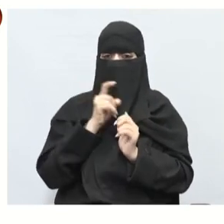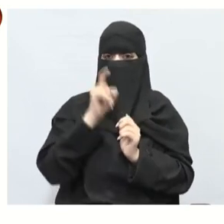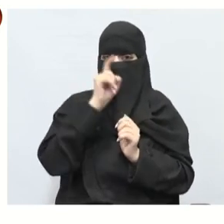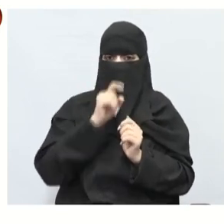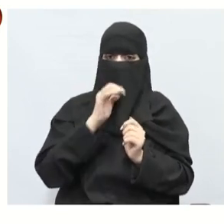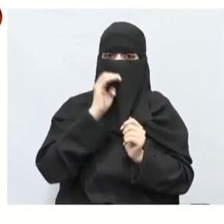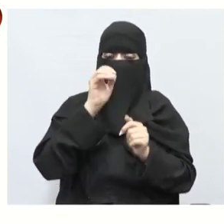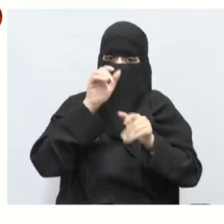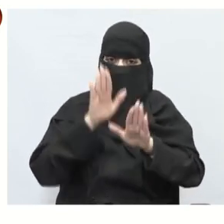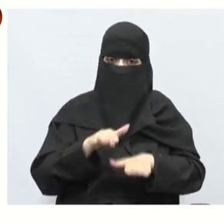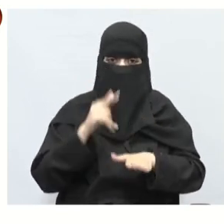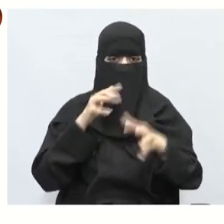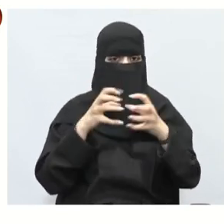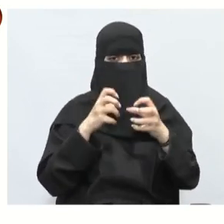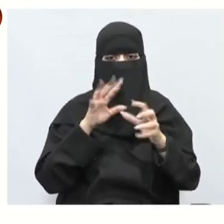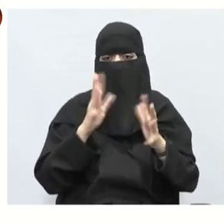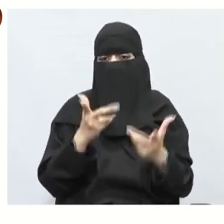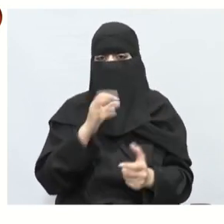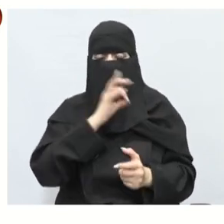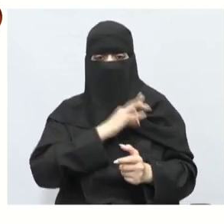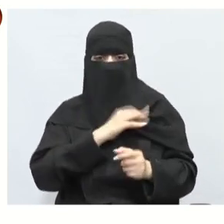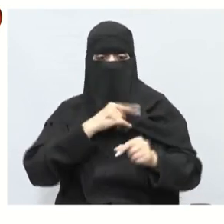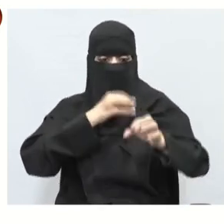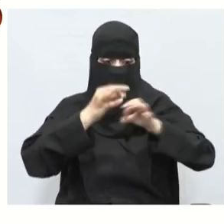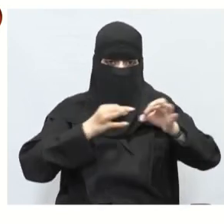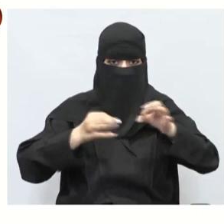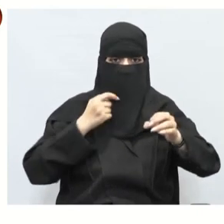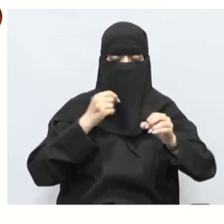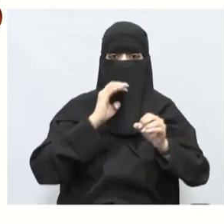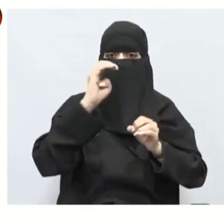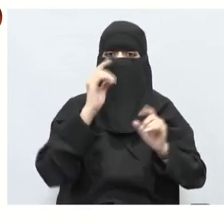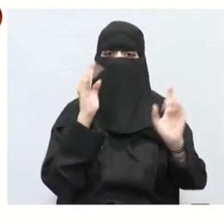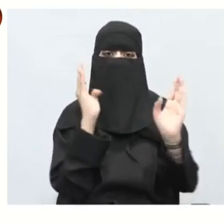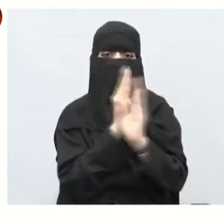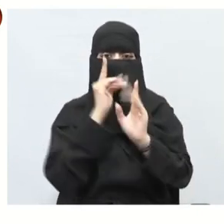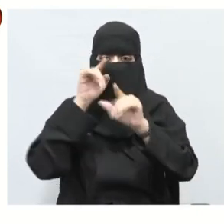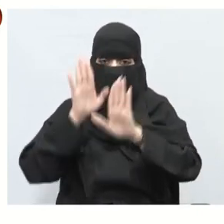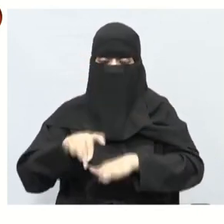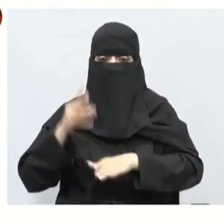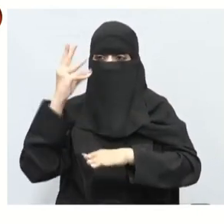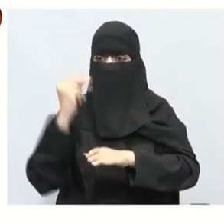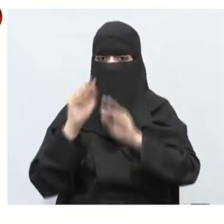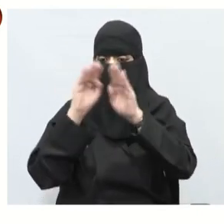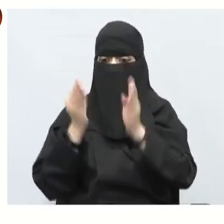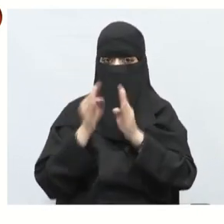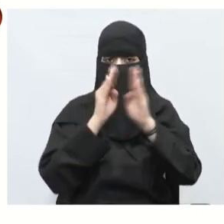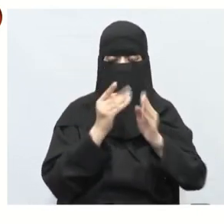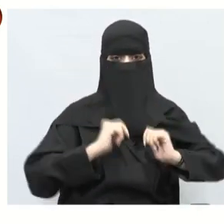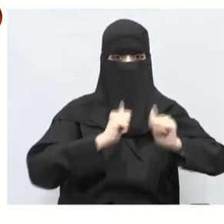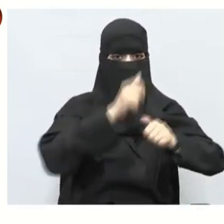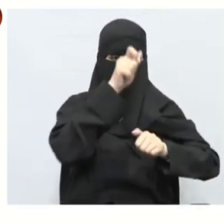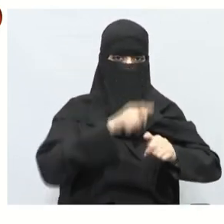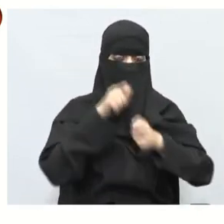واجب على الأسئلة التالية اشرح كيف استفدت من خطة الحل عكسية في إيجاد عدد الأقفاص التي يستطيع المزارع شرائها